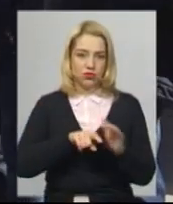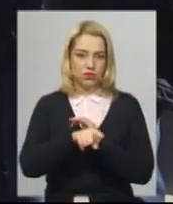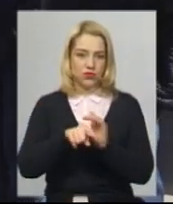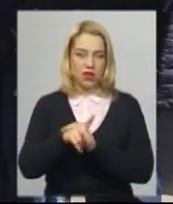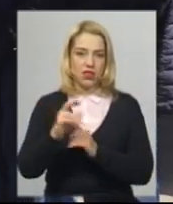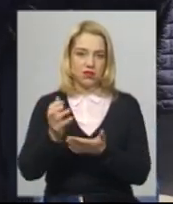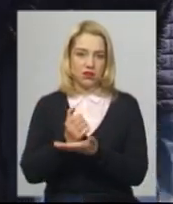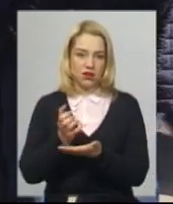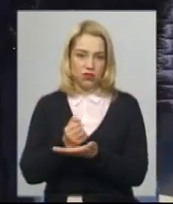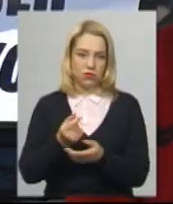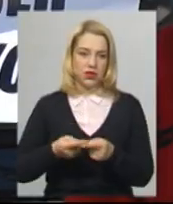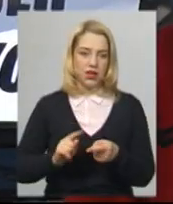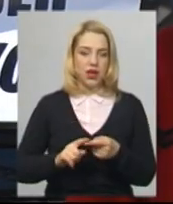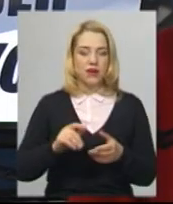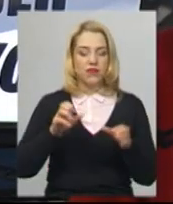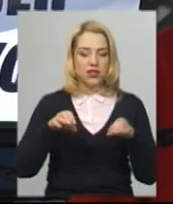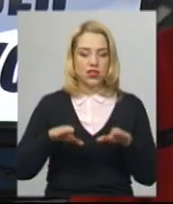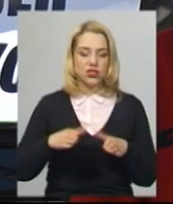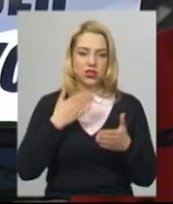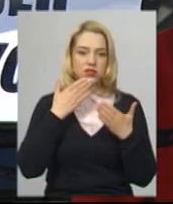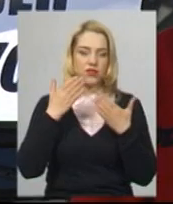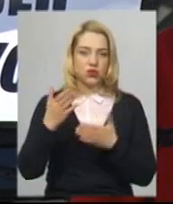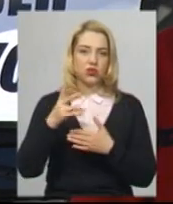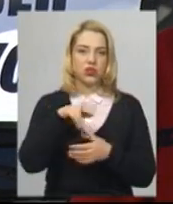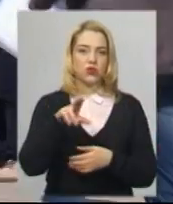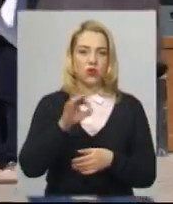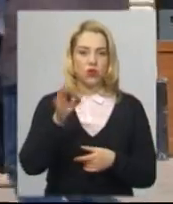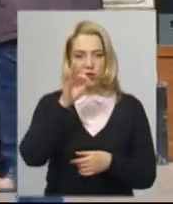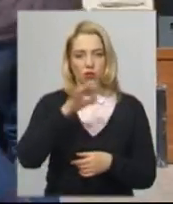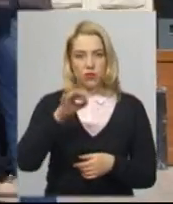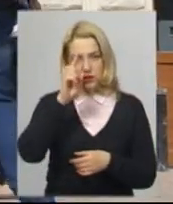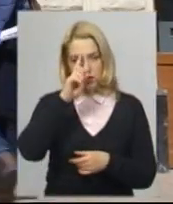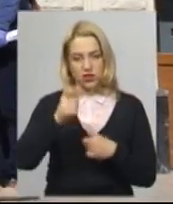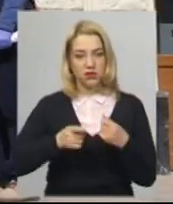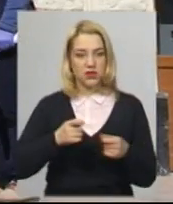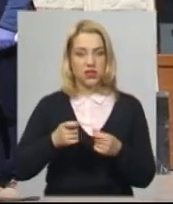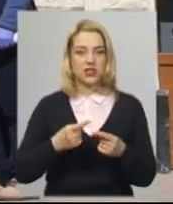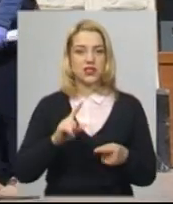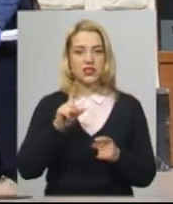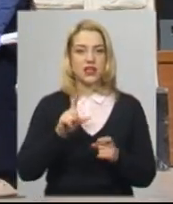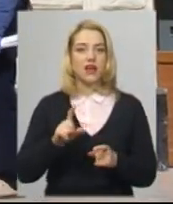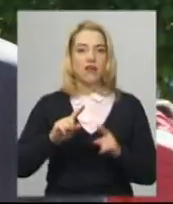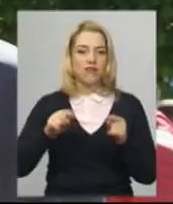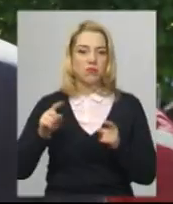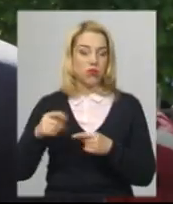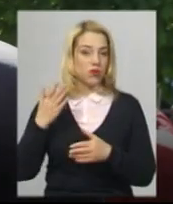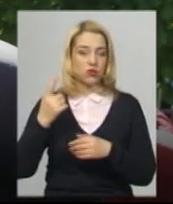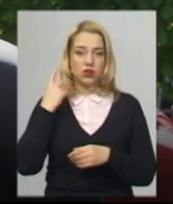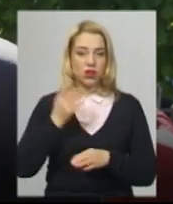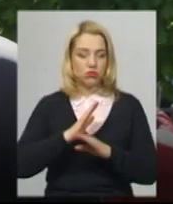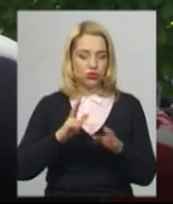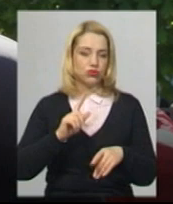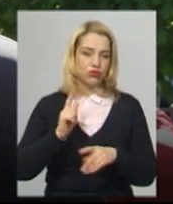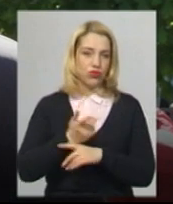словами, вирішили звернутися до представників облдержадміністрації з певними вимогами. Якщо їх не почують, виходитимуть на Майдан знову. Щоб